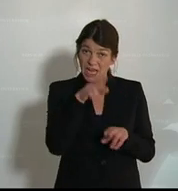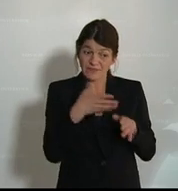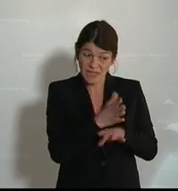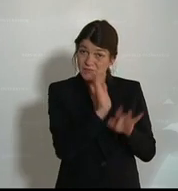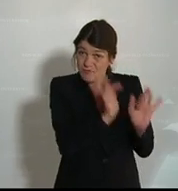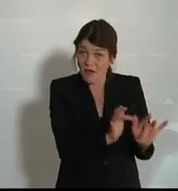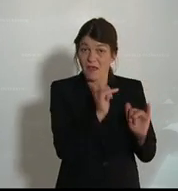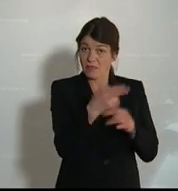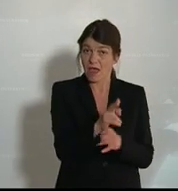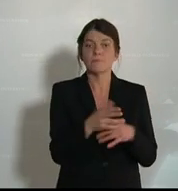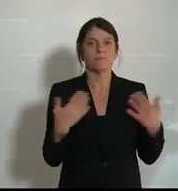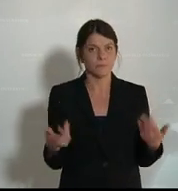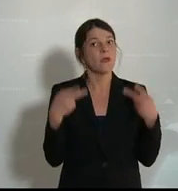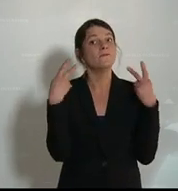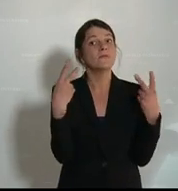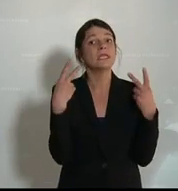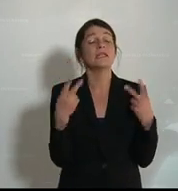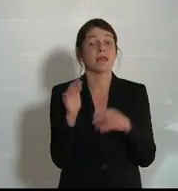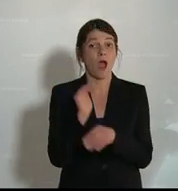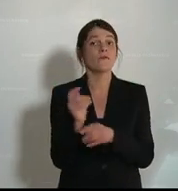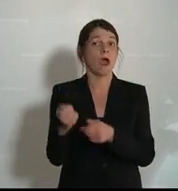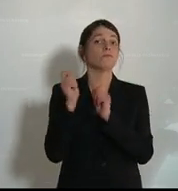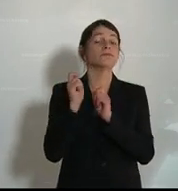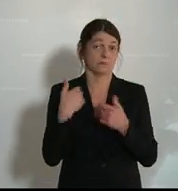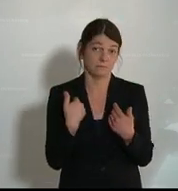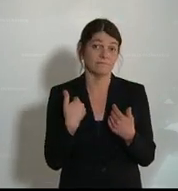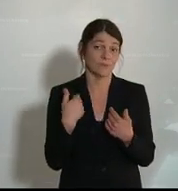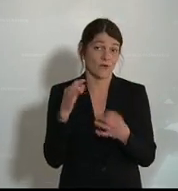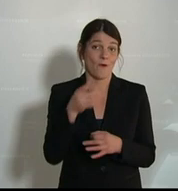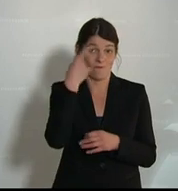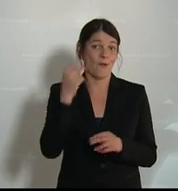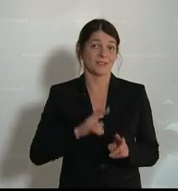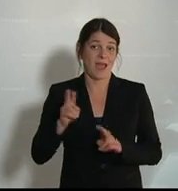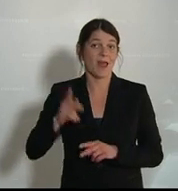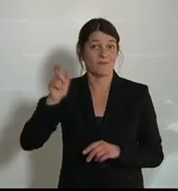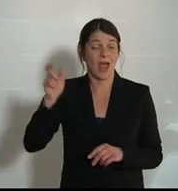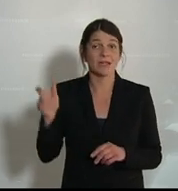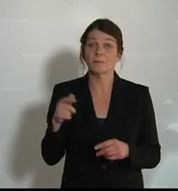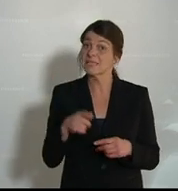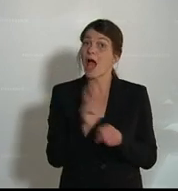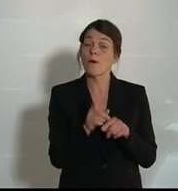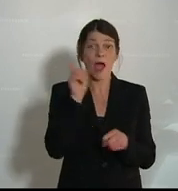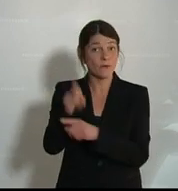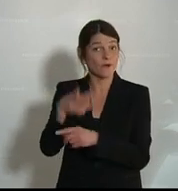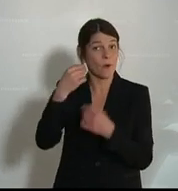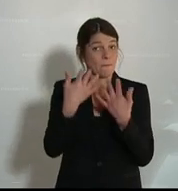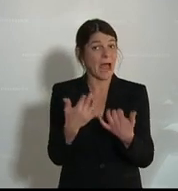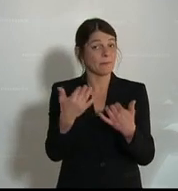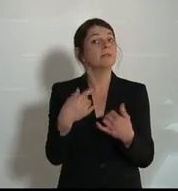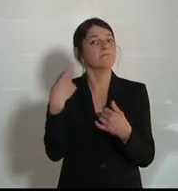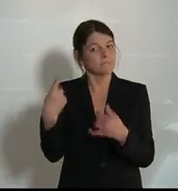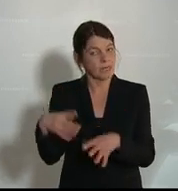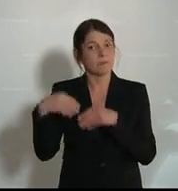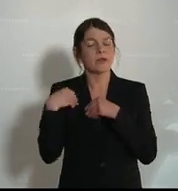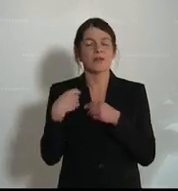vorliegt. Ein ganz wichtiges Mandat, das die Volksanwaltschaft hier auch im Auftrag des Parlaments wahrnimmt, denn und